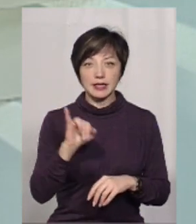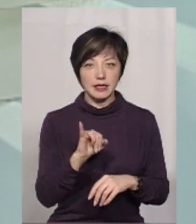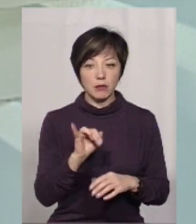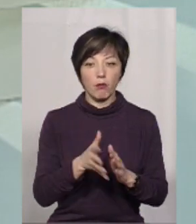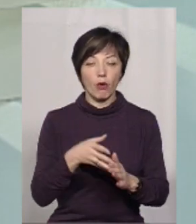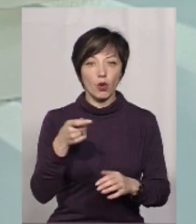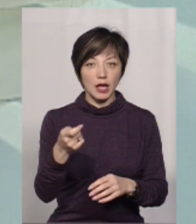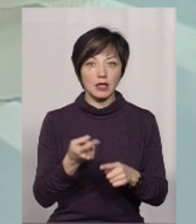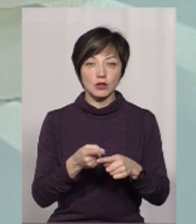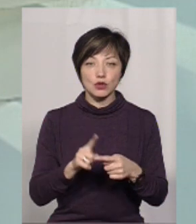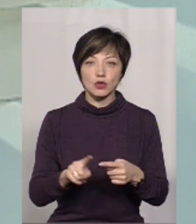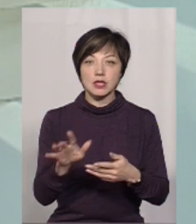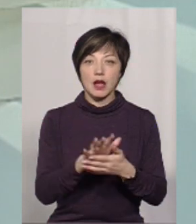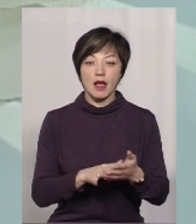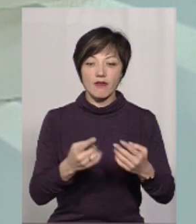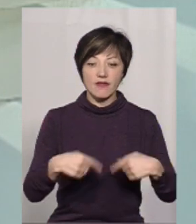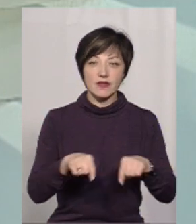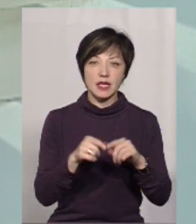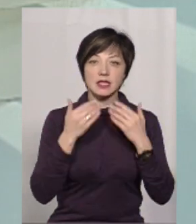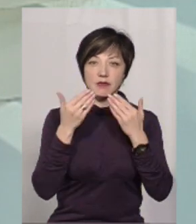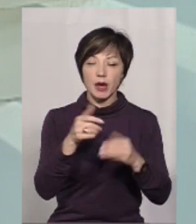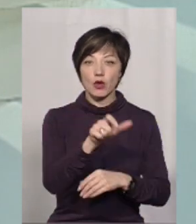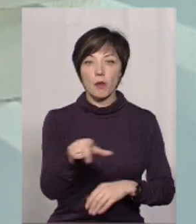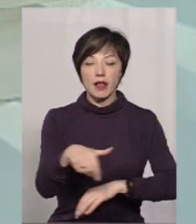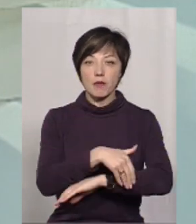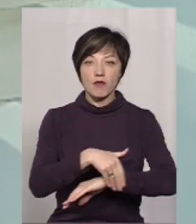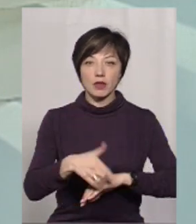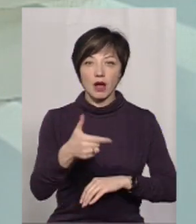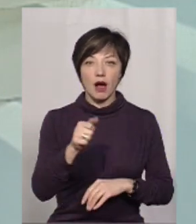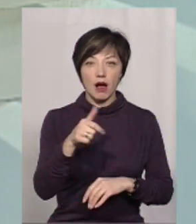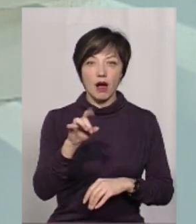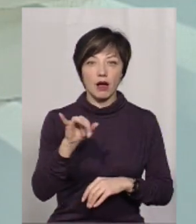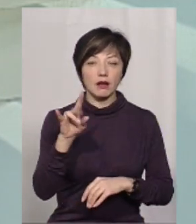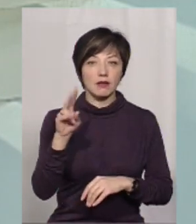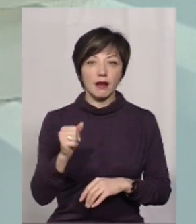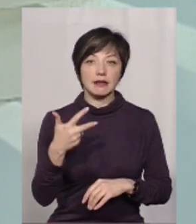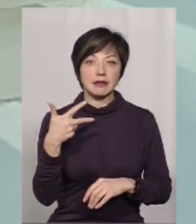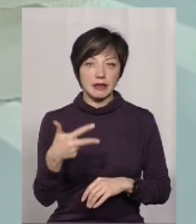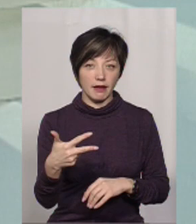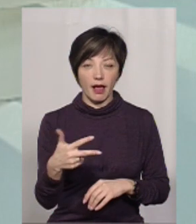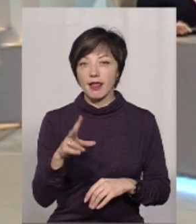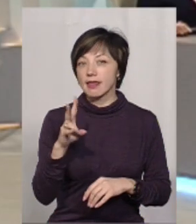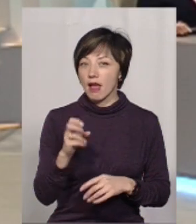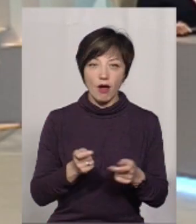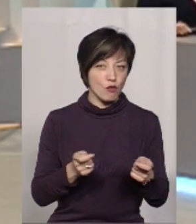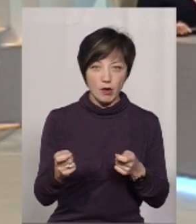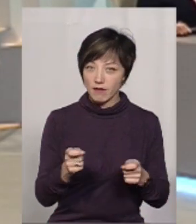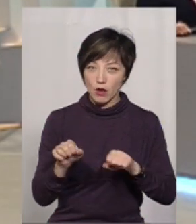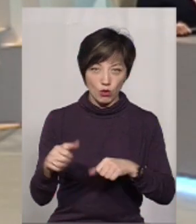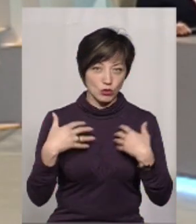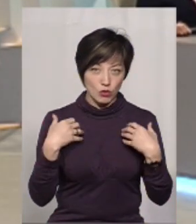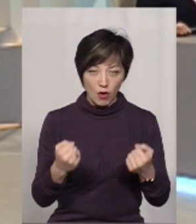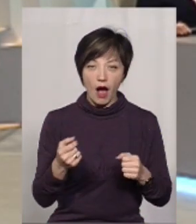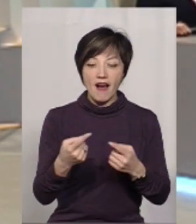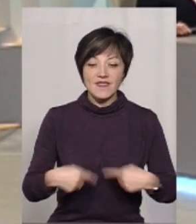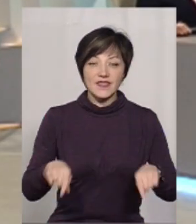подати цю заяву в відділ звернення громадян по вулиці Гагаріна, 3. Підкреслюю, не в управління охорони здоров